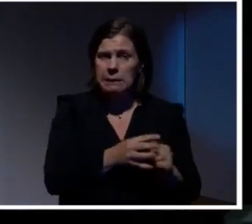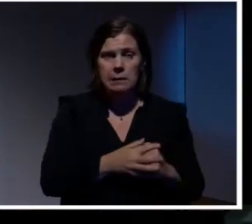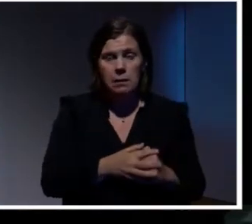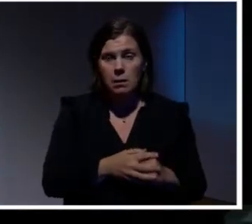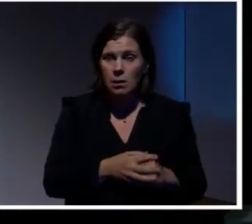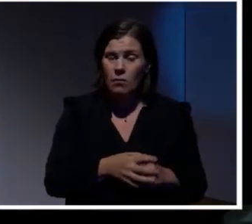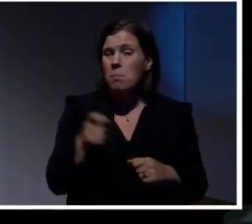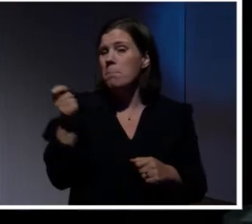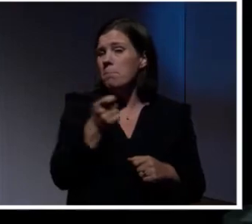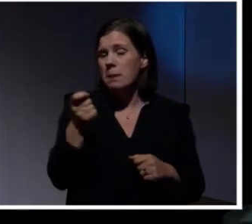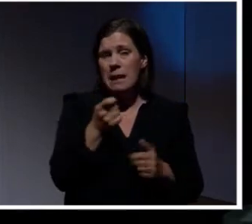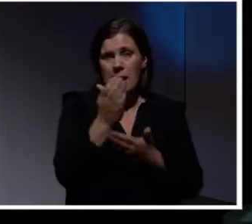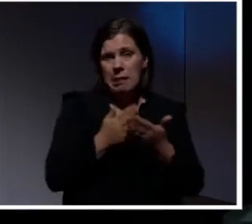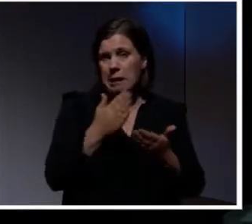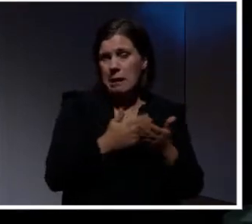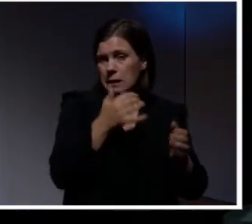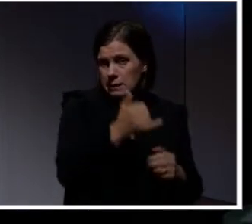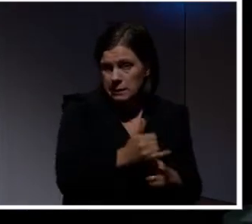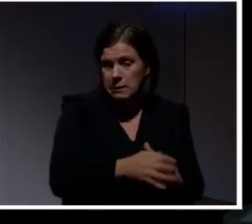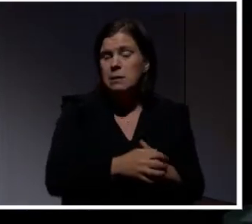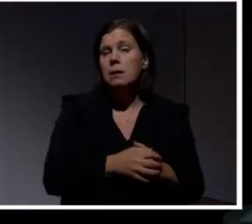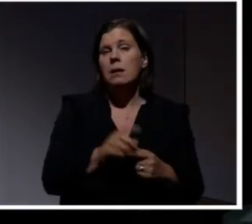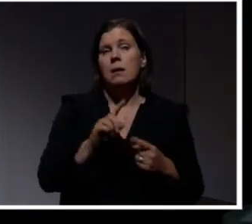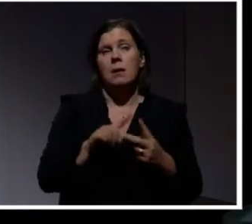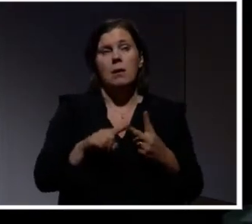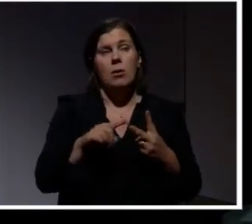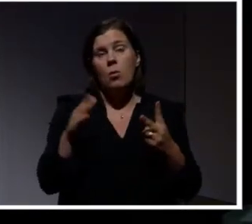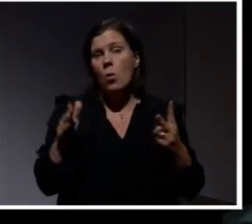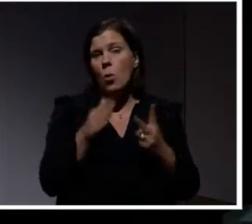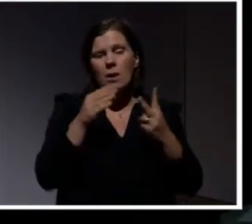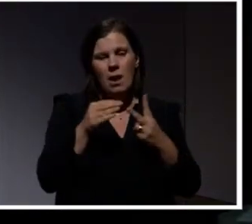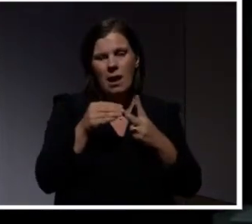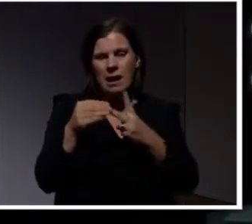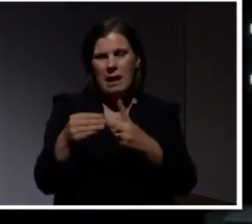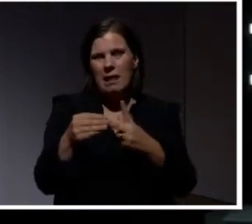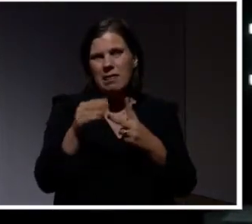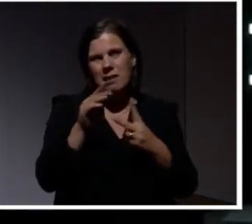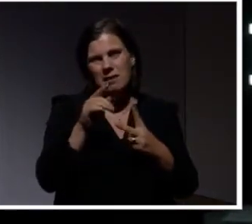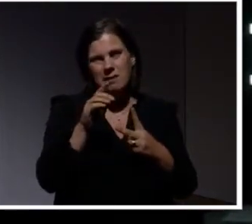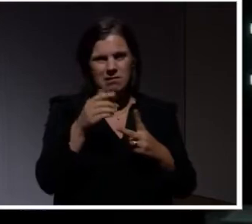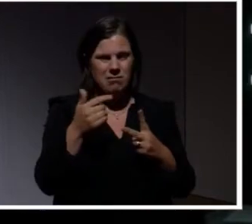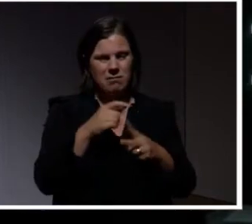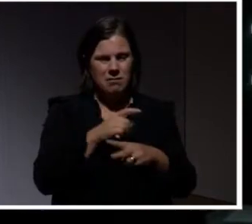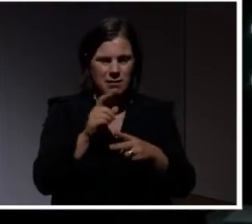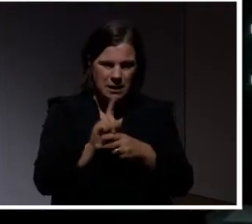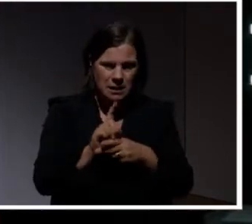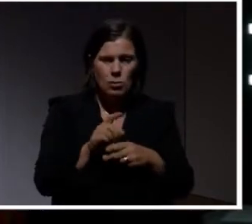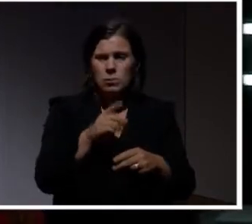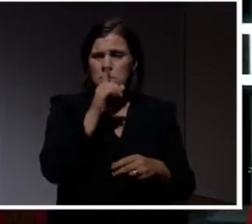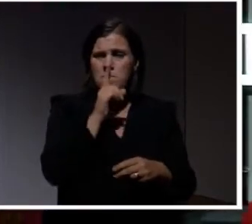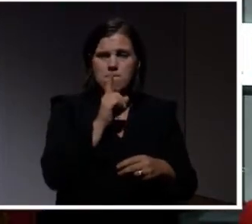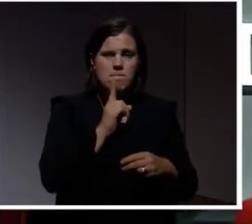det är billiga komponenter. Det är väldigt korta ledtider. Time to market är väldigt viktigt. Det är små